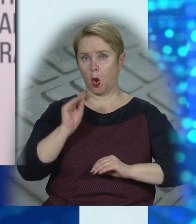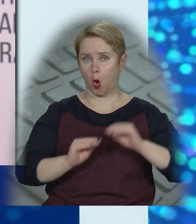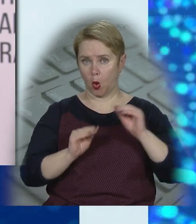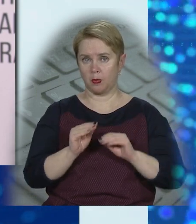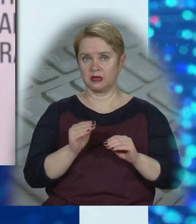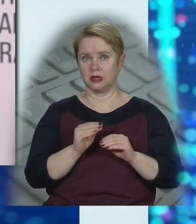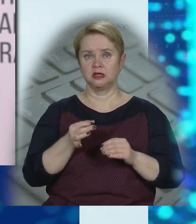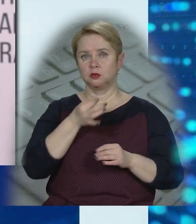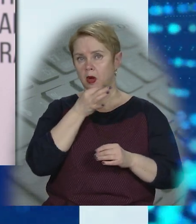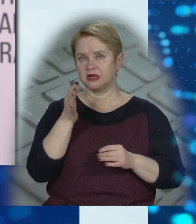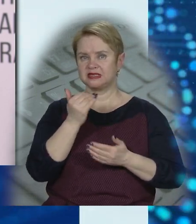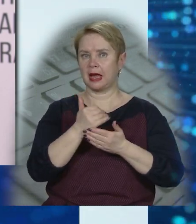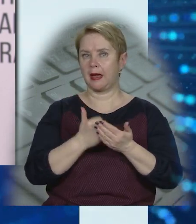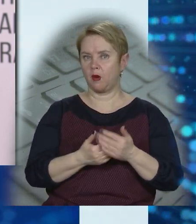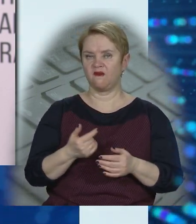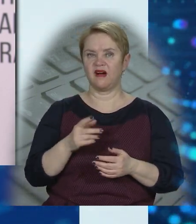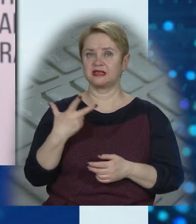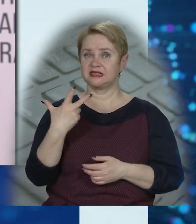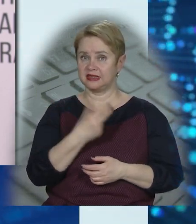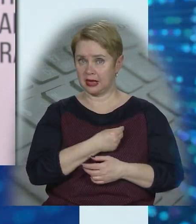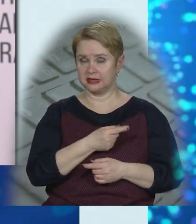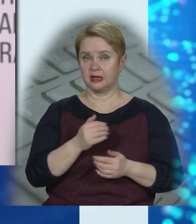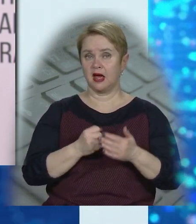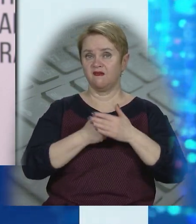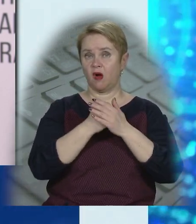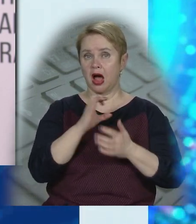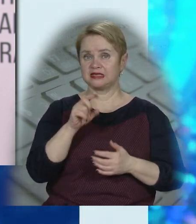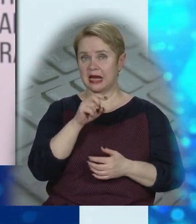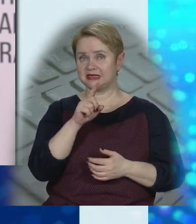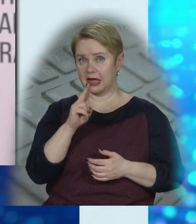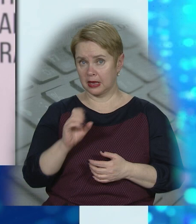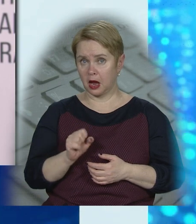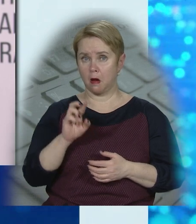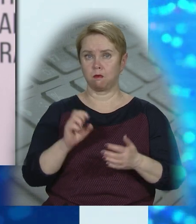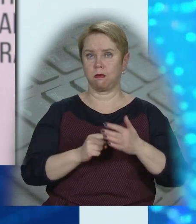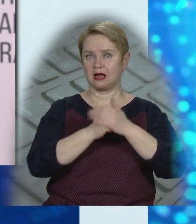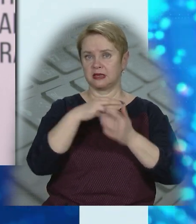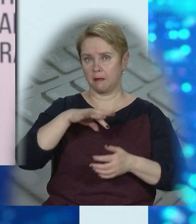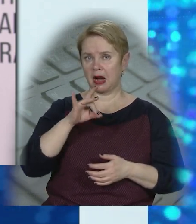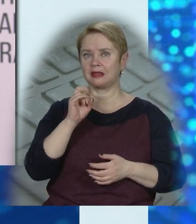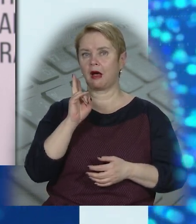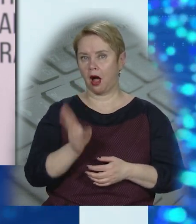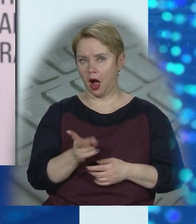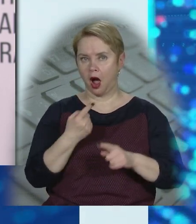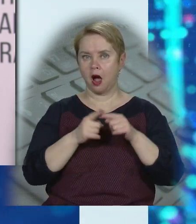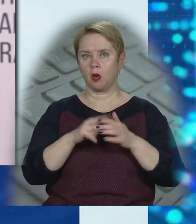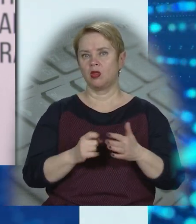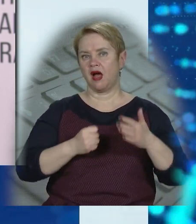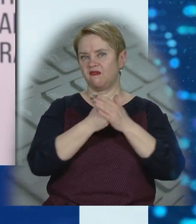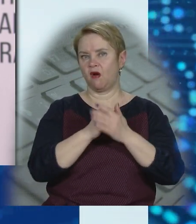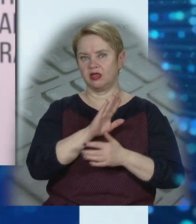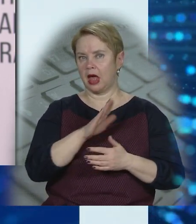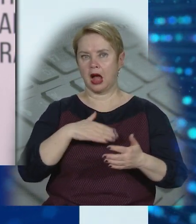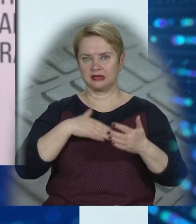комбінованими майже з будь-якою схемою вакцинації. Тобто на фоні Астразенека, на фоні базовий МРНК або на